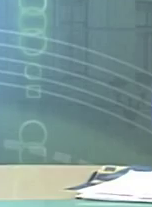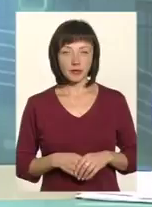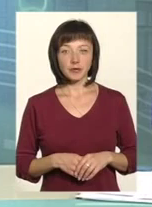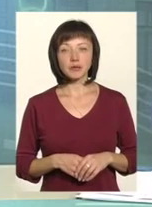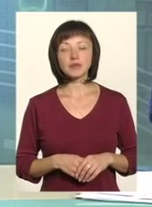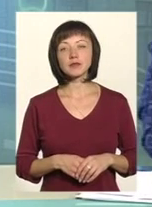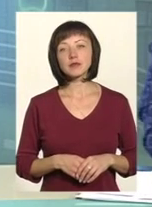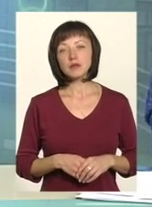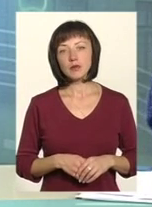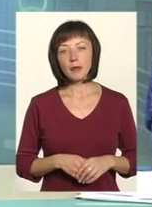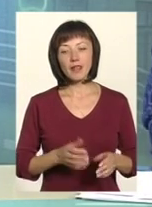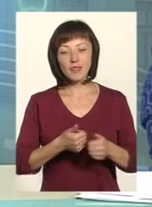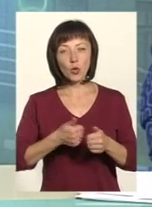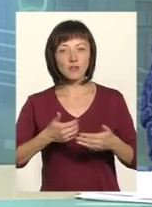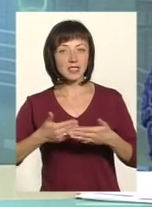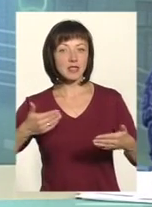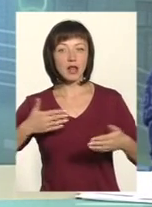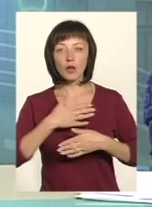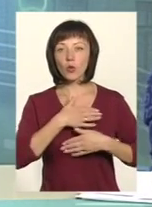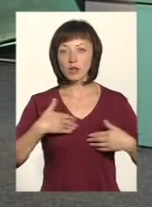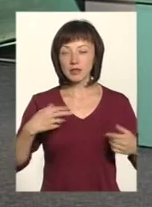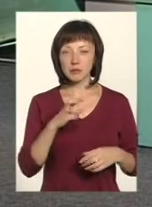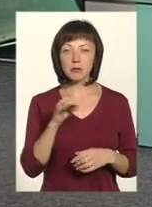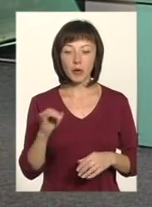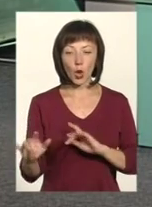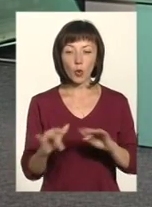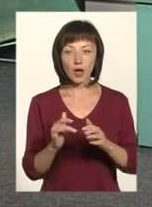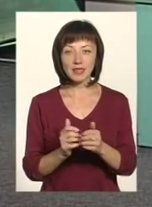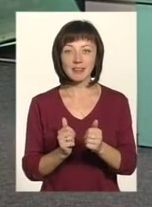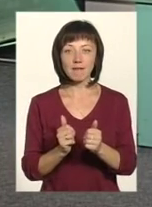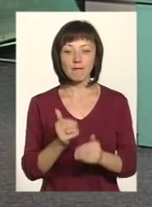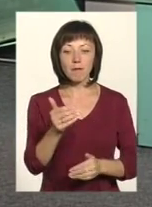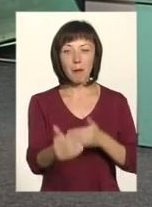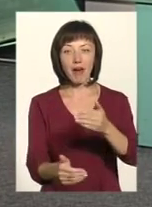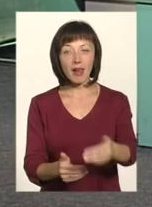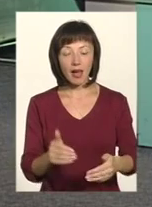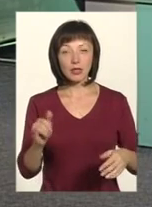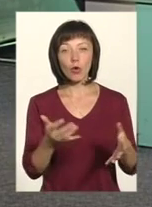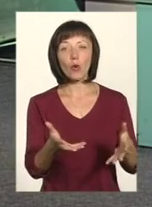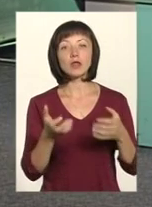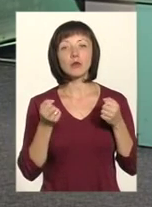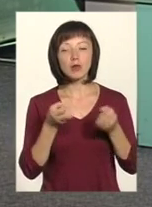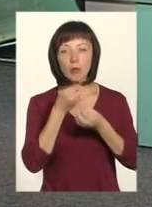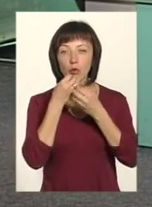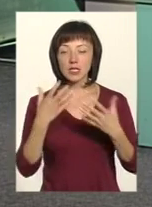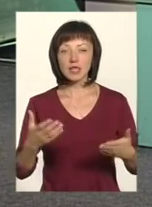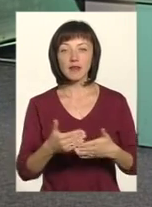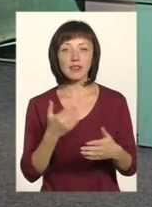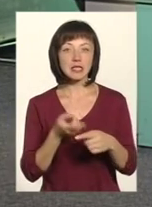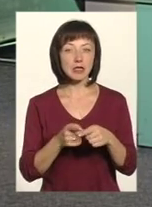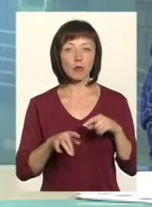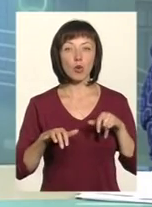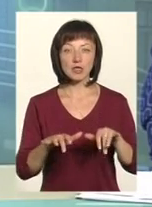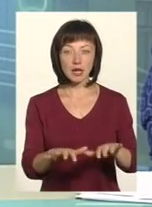Власне, відкочуватись назад не хотілося б, хотілося б рухатися вперед і отримувати позитив від цих